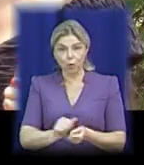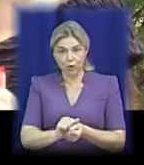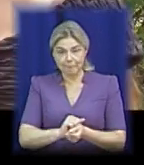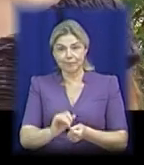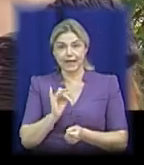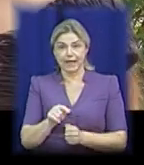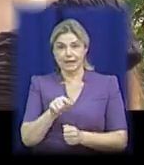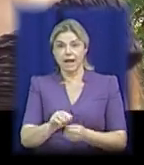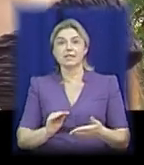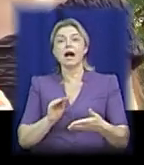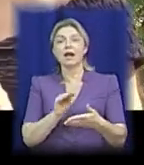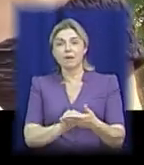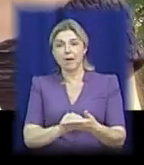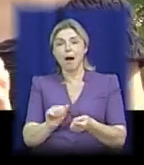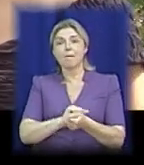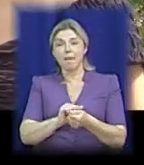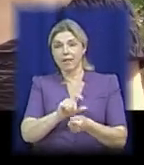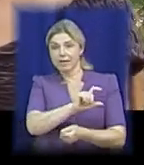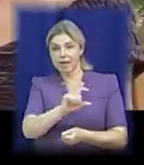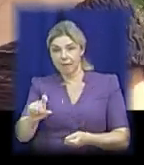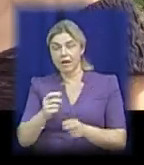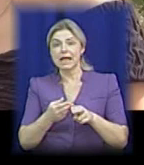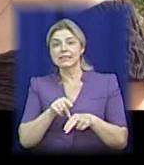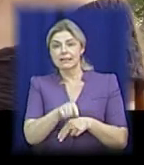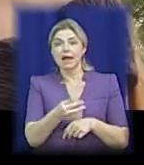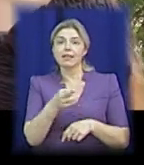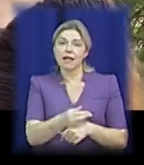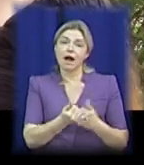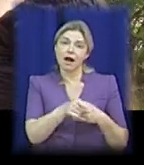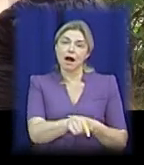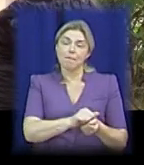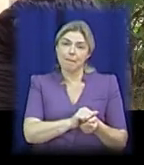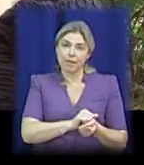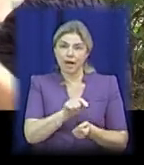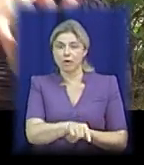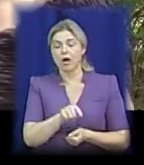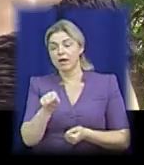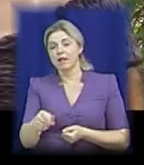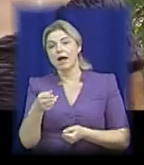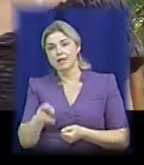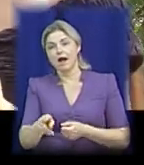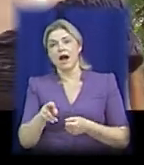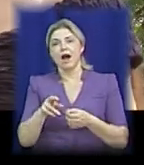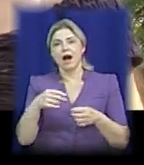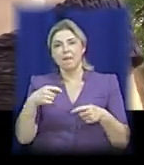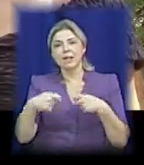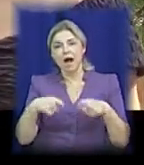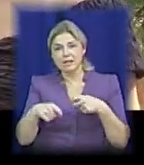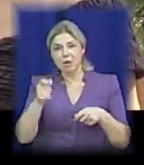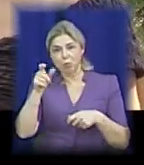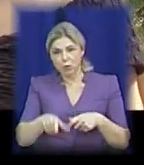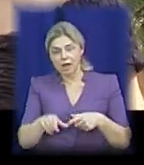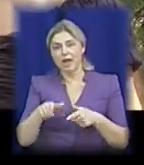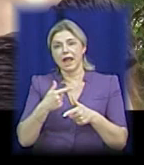закріпити папір з надписом «Це для паперу», «Це, наприклад, для тетрапаку», «Для скла» чи «Для